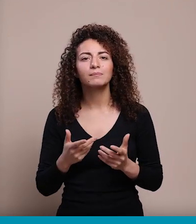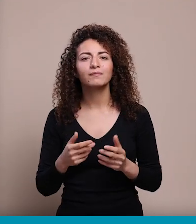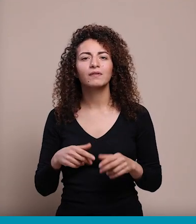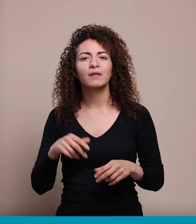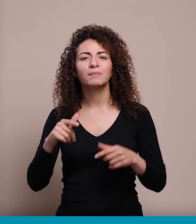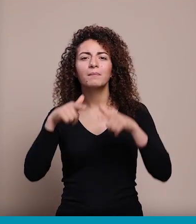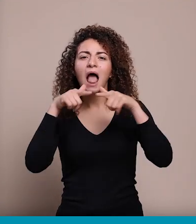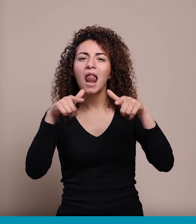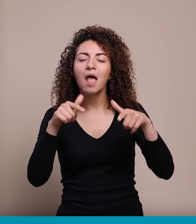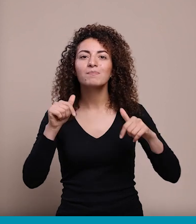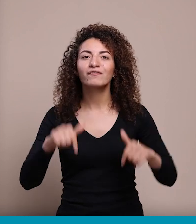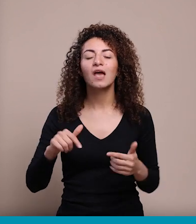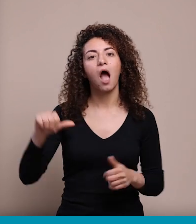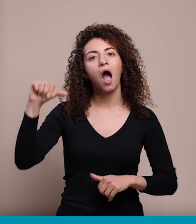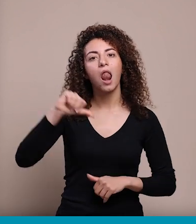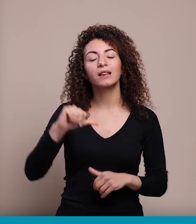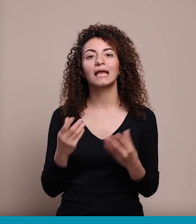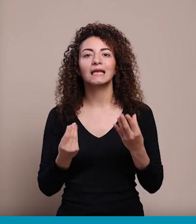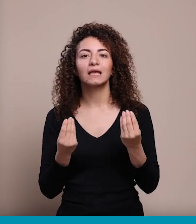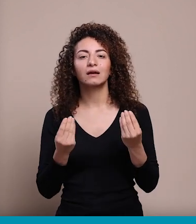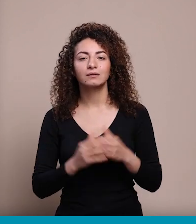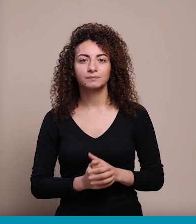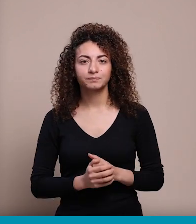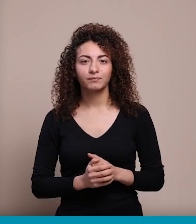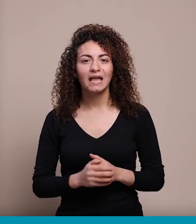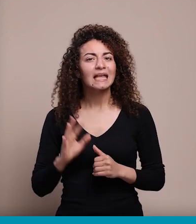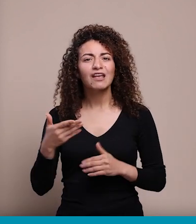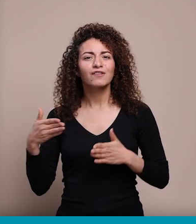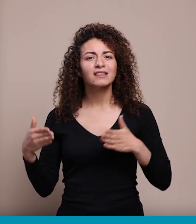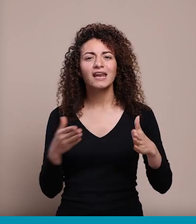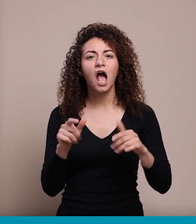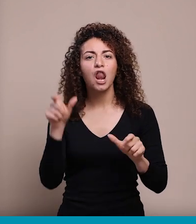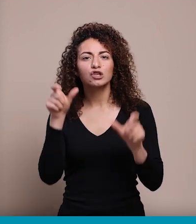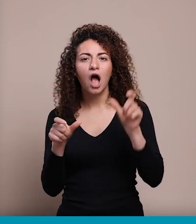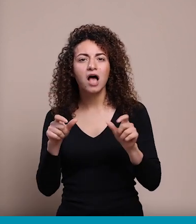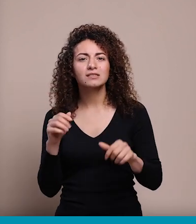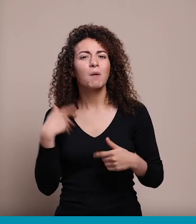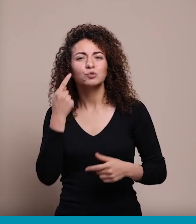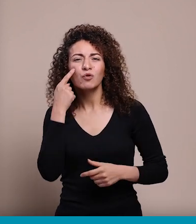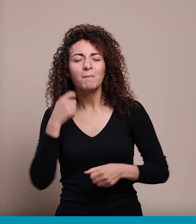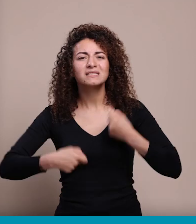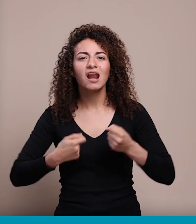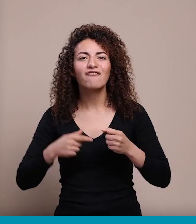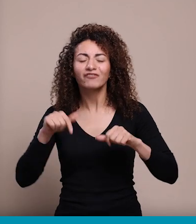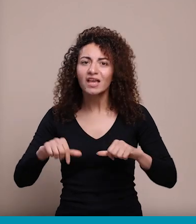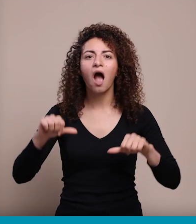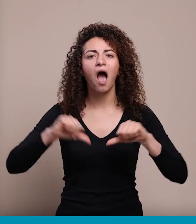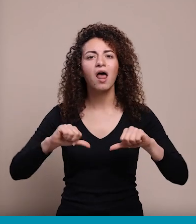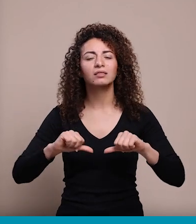عندنا إعلام غلط ولما عندنا الأبروتش طبع الشخص الكفيف غلط